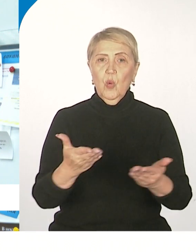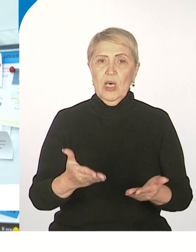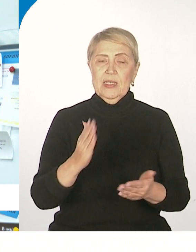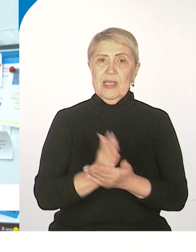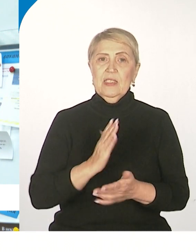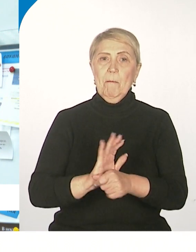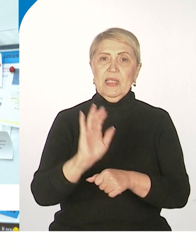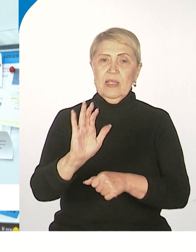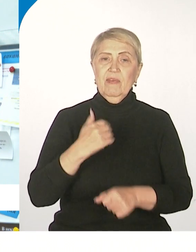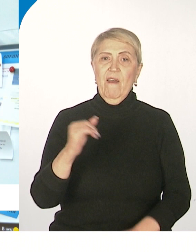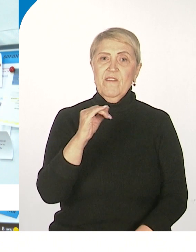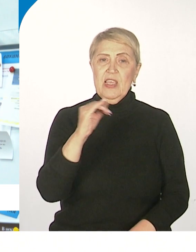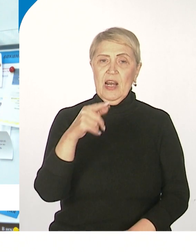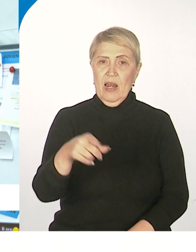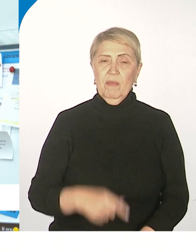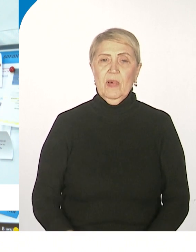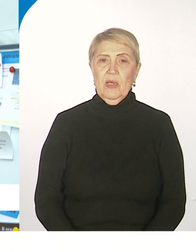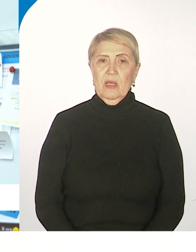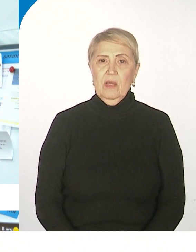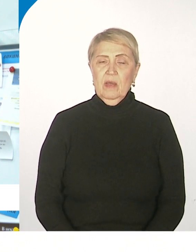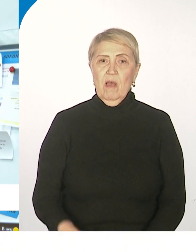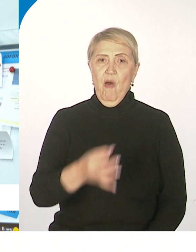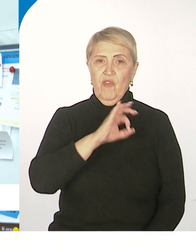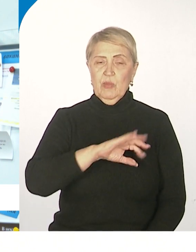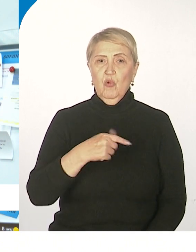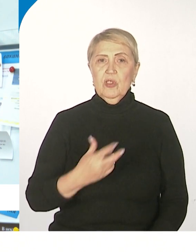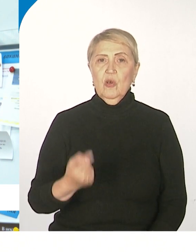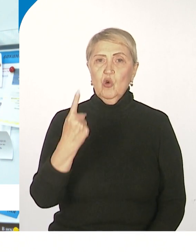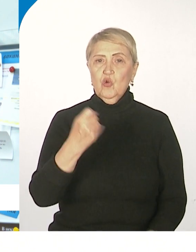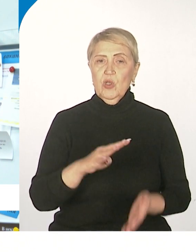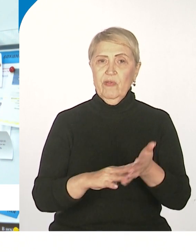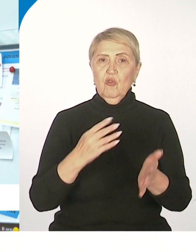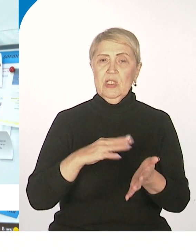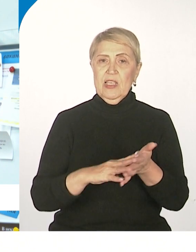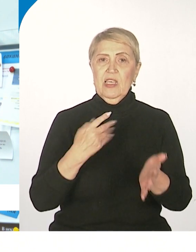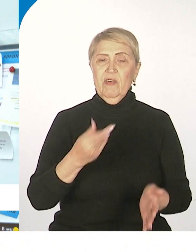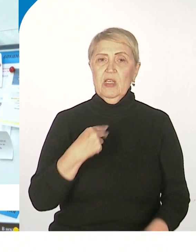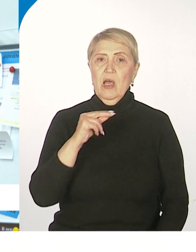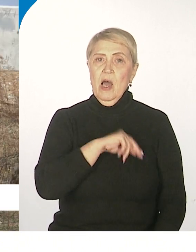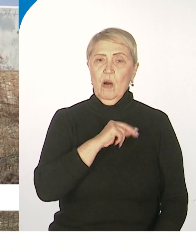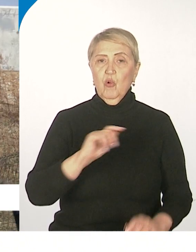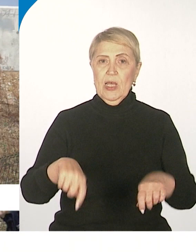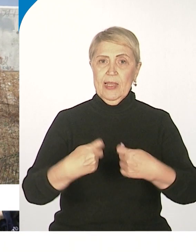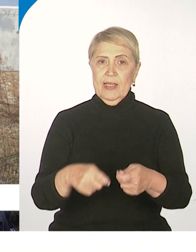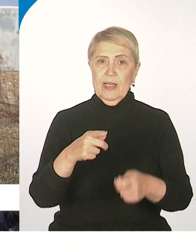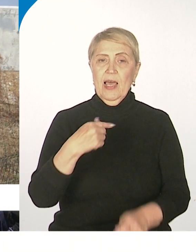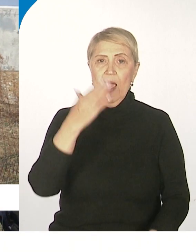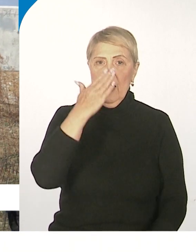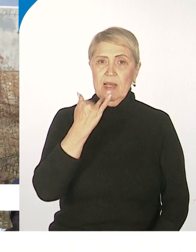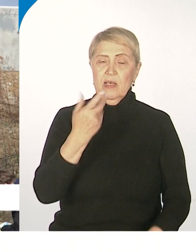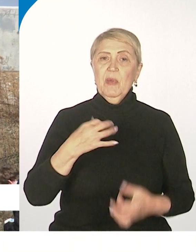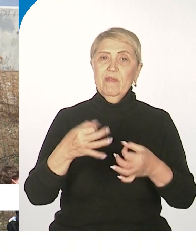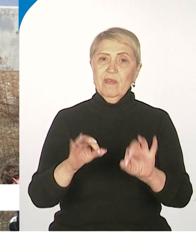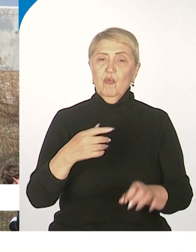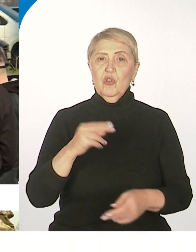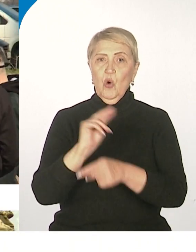постановлением, федеральным постановлением, воспользовалось 199 работодателей. Летом или в свободное